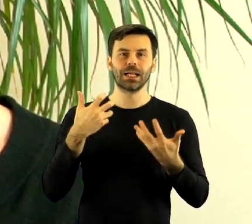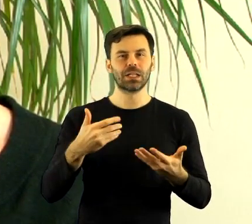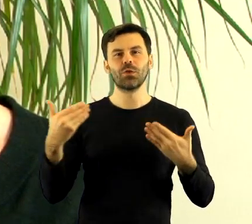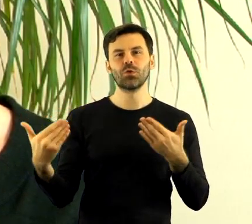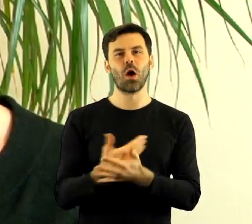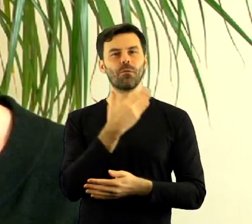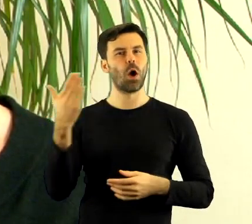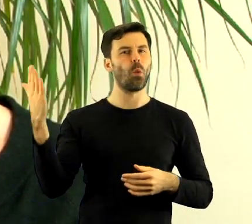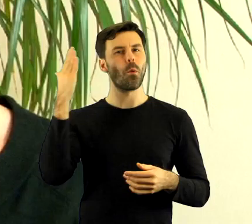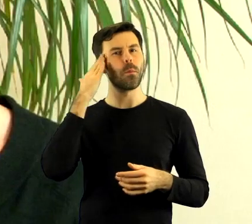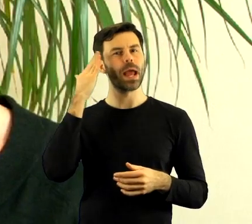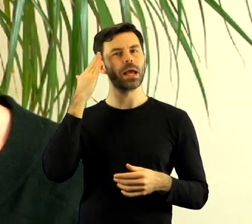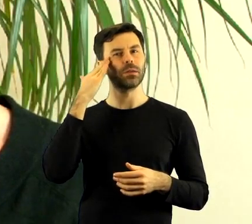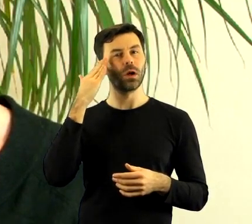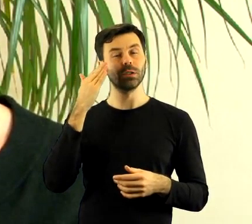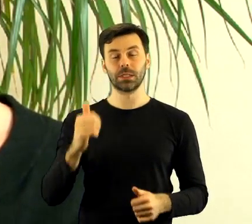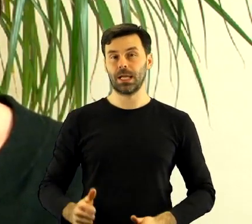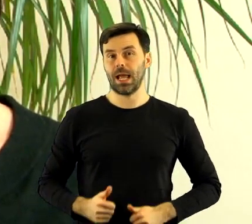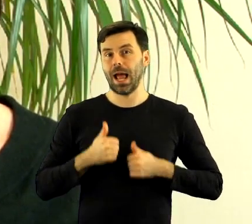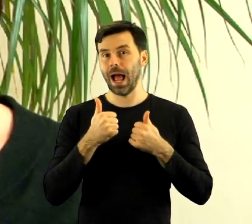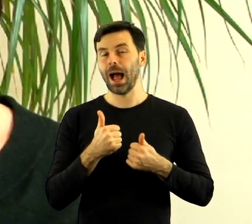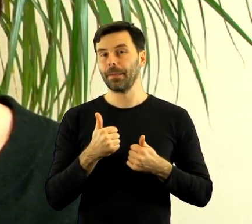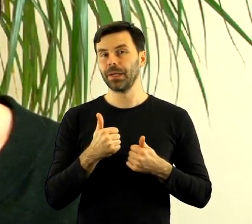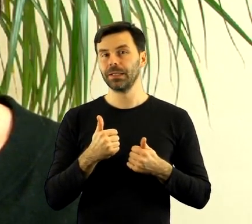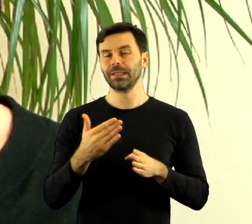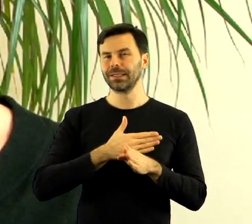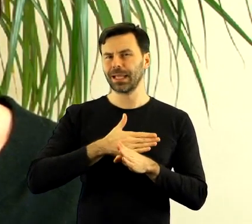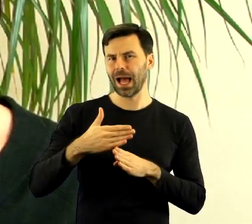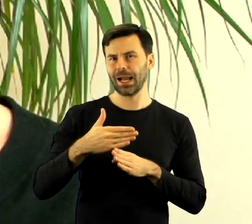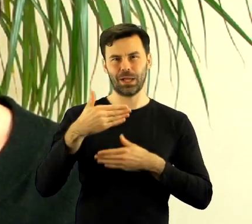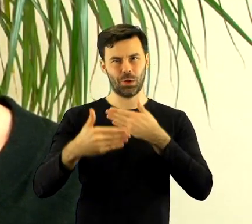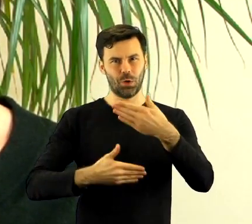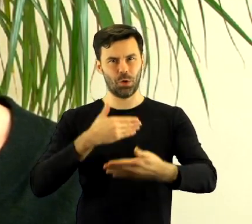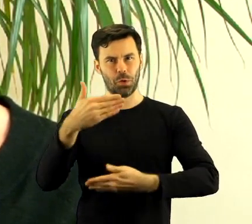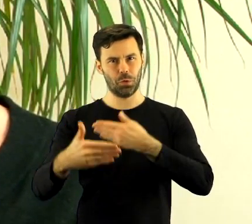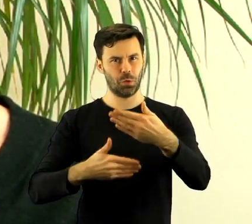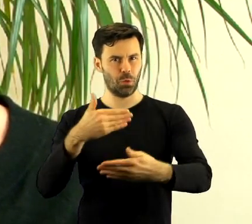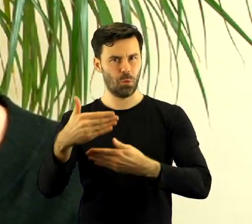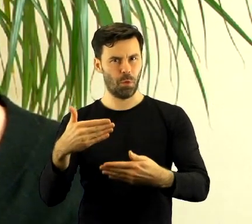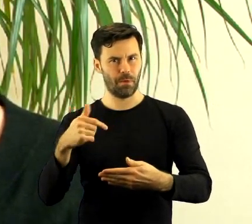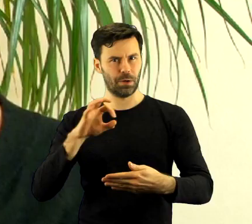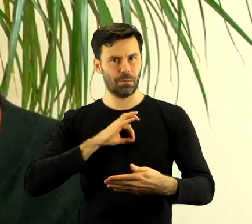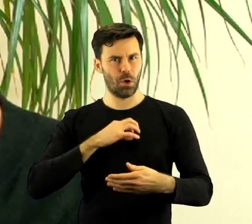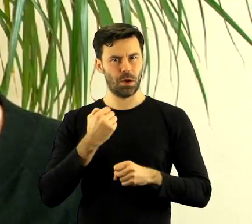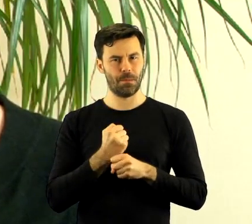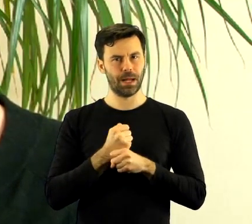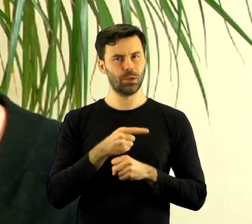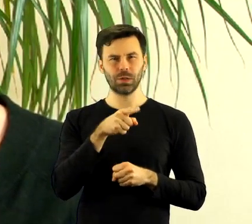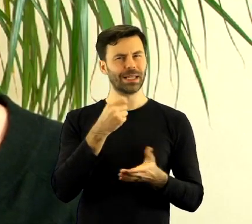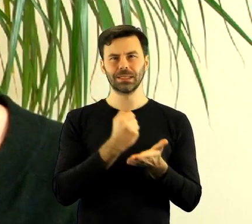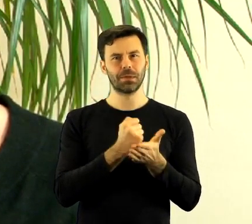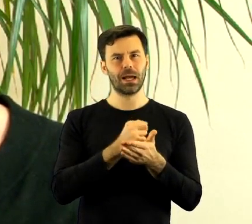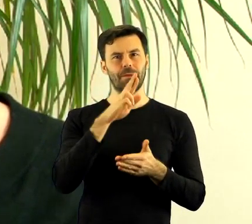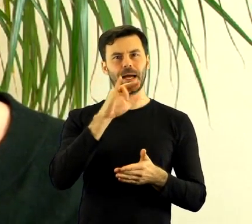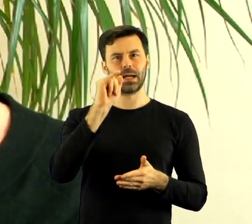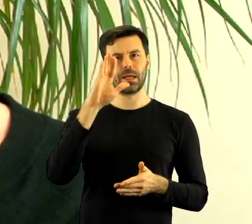Pozyskania pewnych umiejętności, które pozwolą mi kontynuować to, co zaczęłam. To nie tylko chodzi już w tej chwili o ripak. Tu chodzi